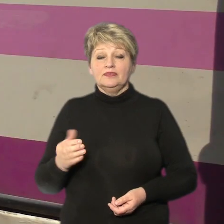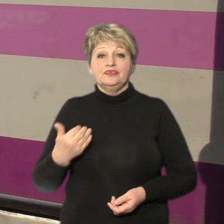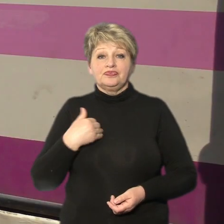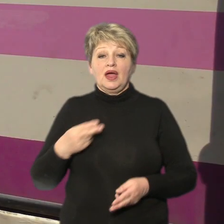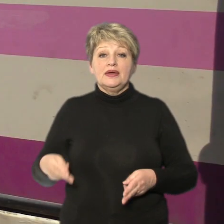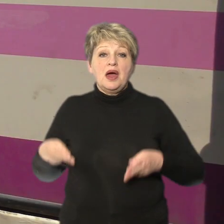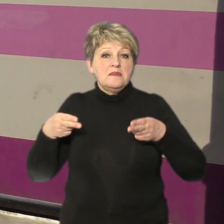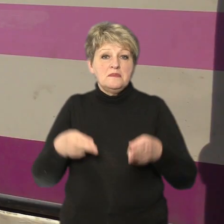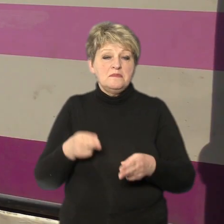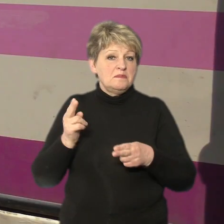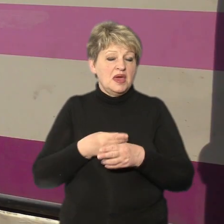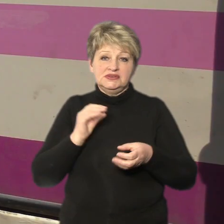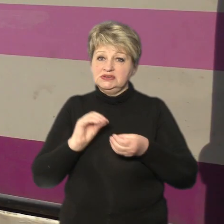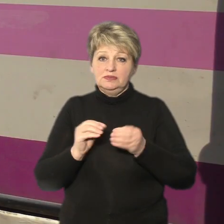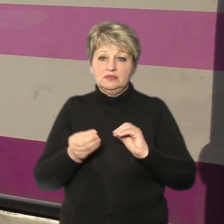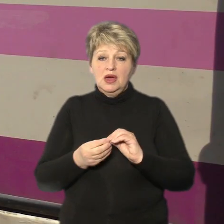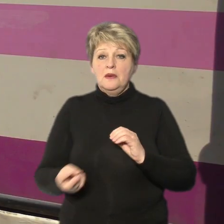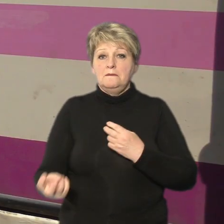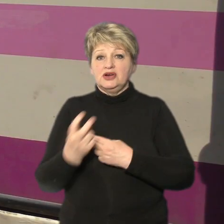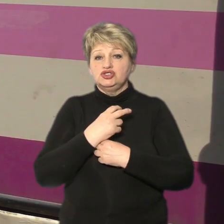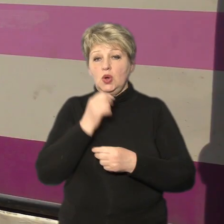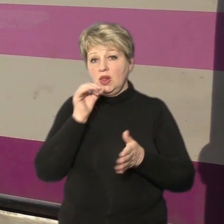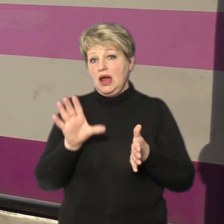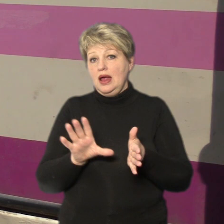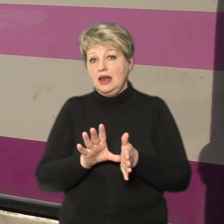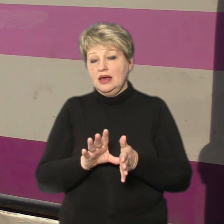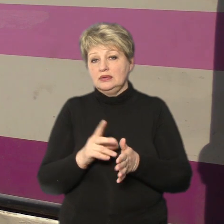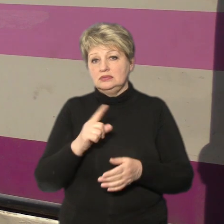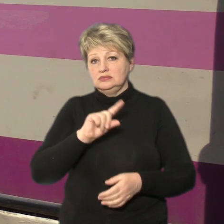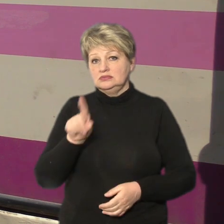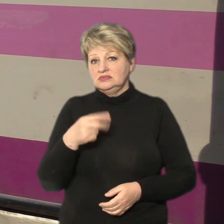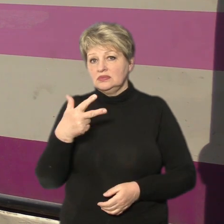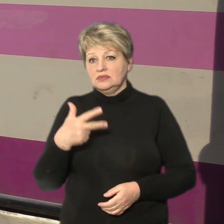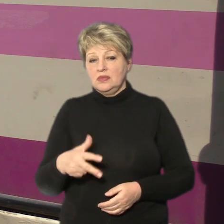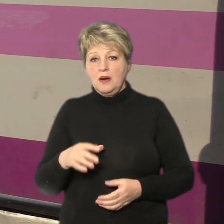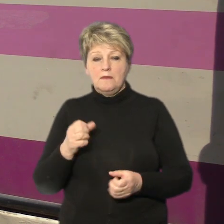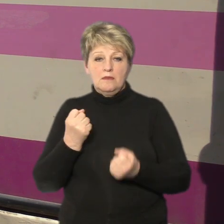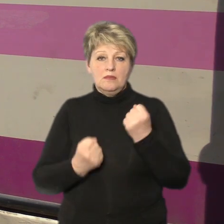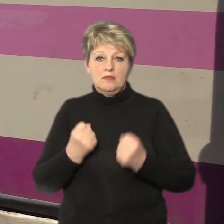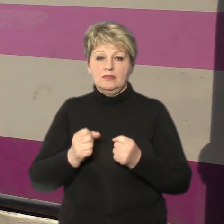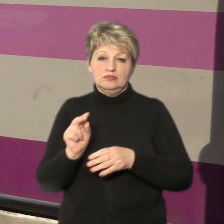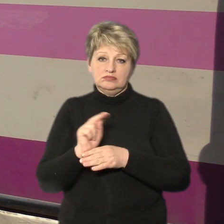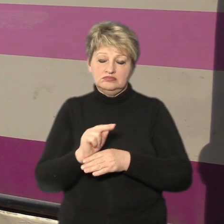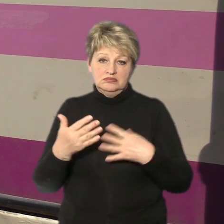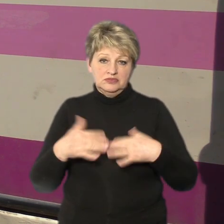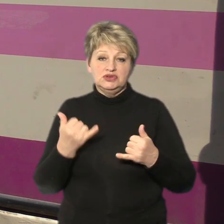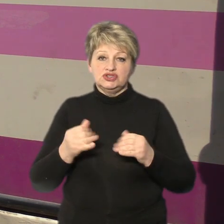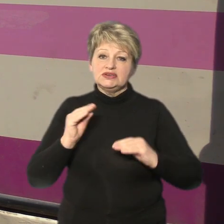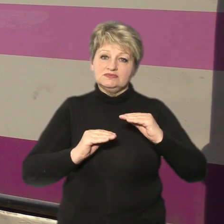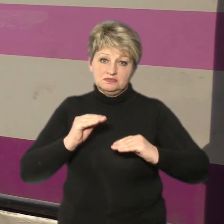заїхав без питань, прийшов електрик, ну, півтори години, машина зроблена, зараз складаюся її,